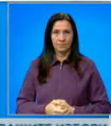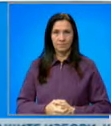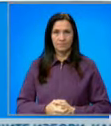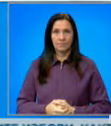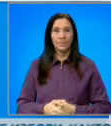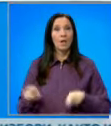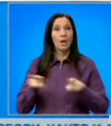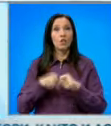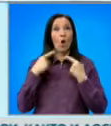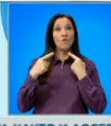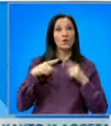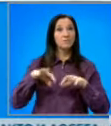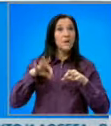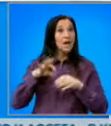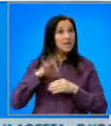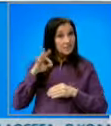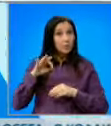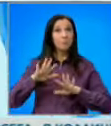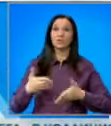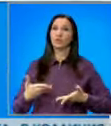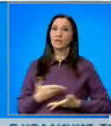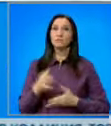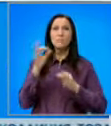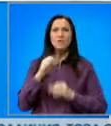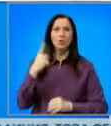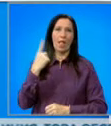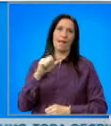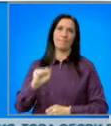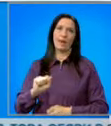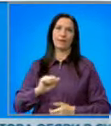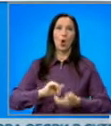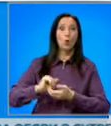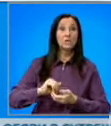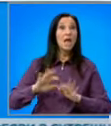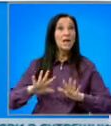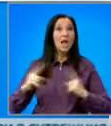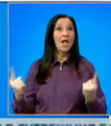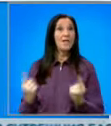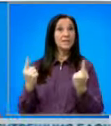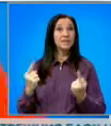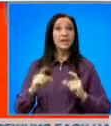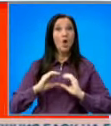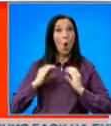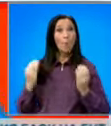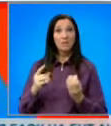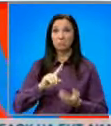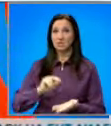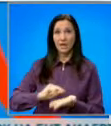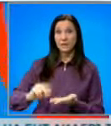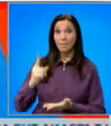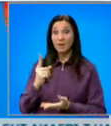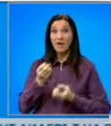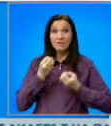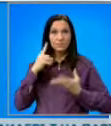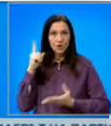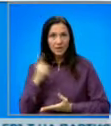И като говорим за избори, нещо любопитно с днешна дата. нито една партия, коалиция или инициативен комитет не се регистрира в първия